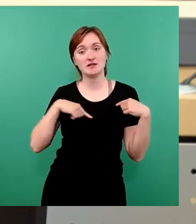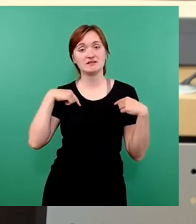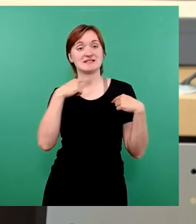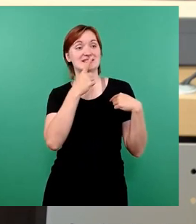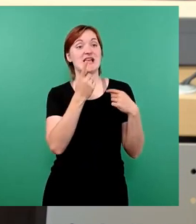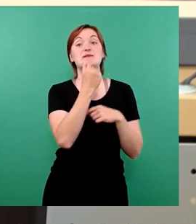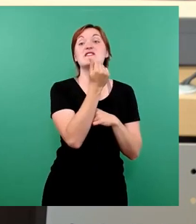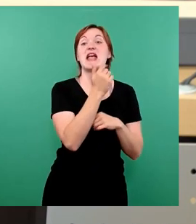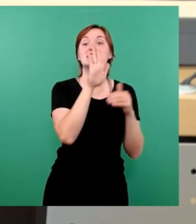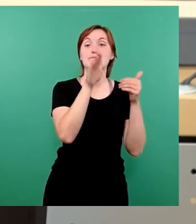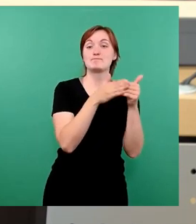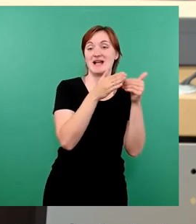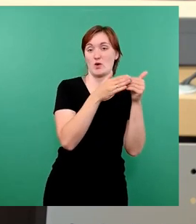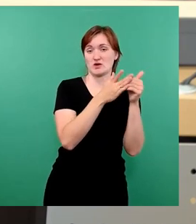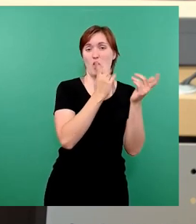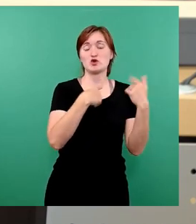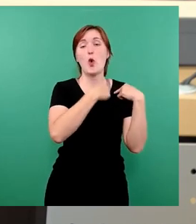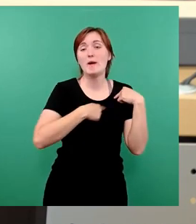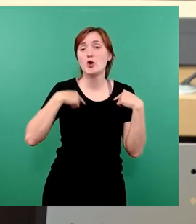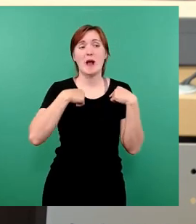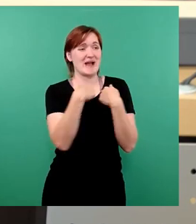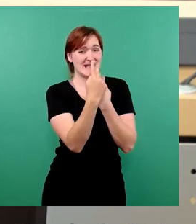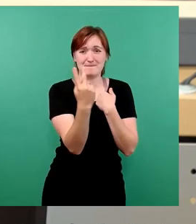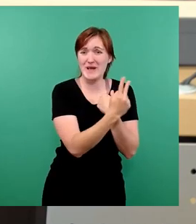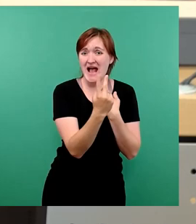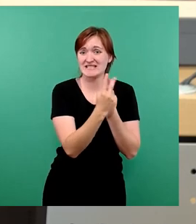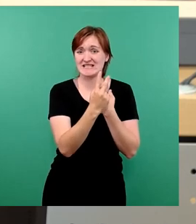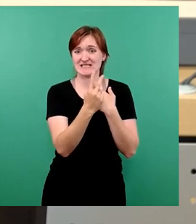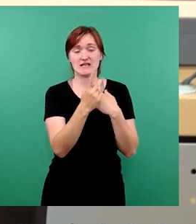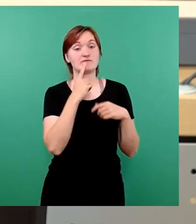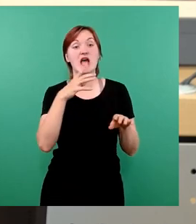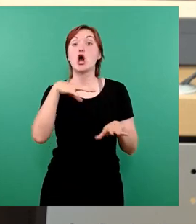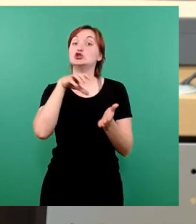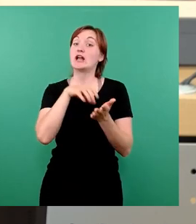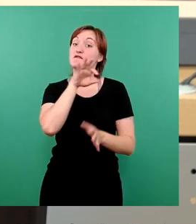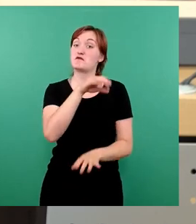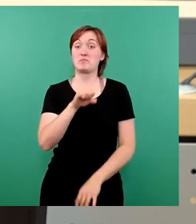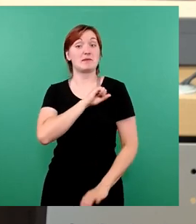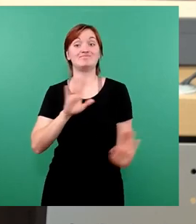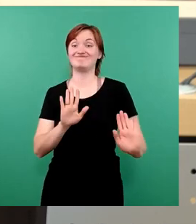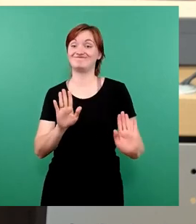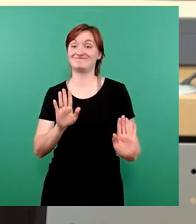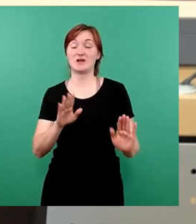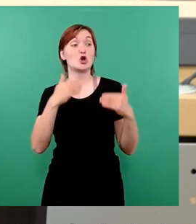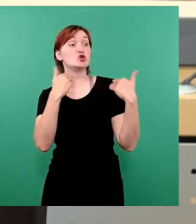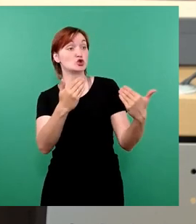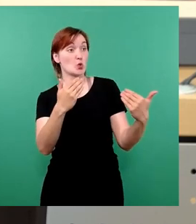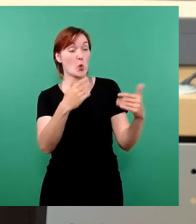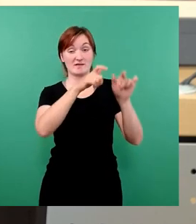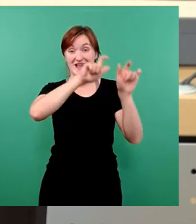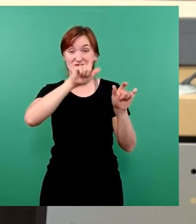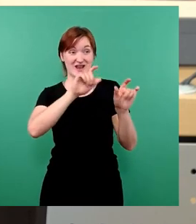Oberbürgermeister ist. Diese Machtanhäufung ist nicht zum Wohle der Stadt. Denn es gibt durch diese Personalunion kein